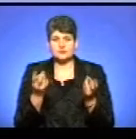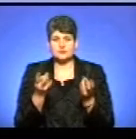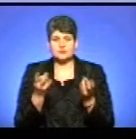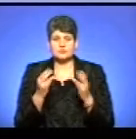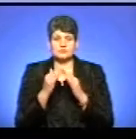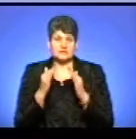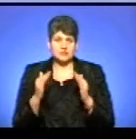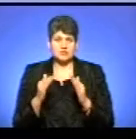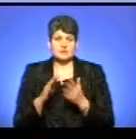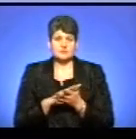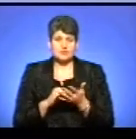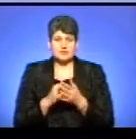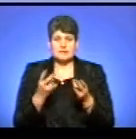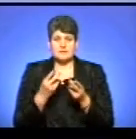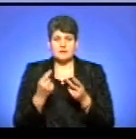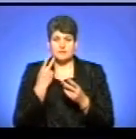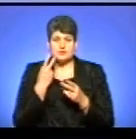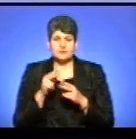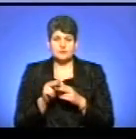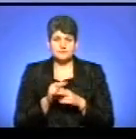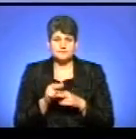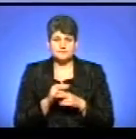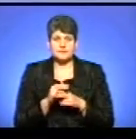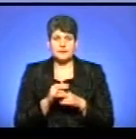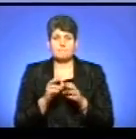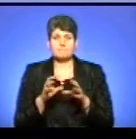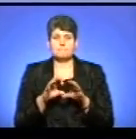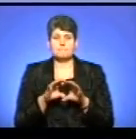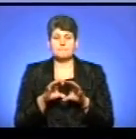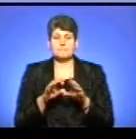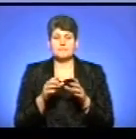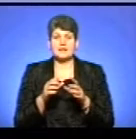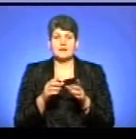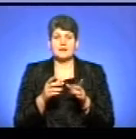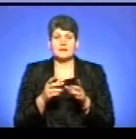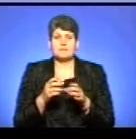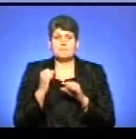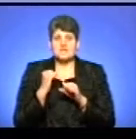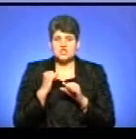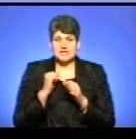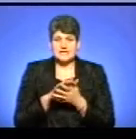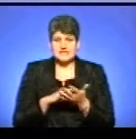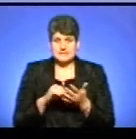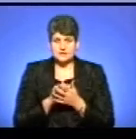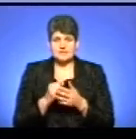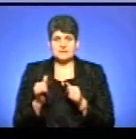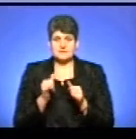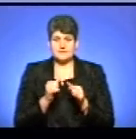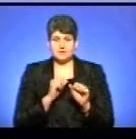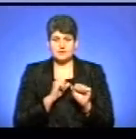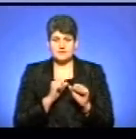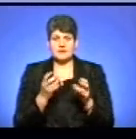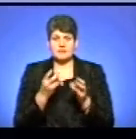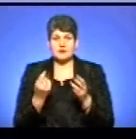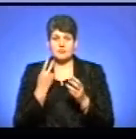псуються. Їх треба постійно поновлювати. Звичайно, ті мішки знищуються цей моменті, якими вони забезпечують собі укріплення, вони постійно